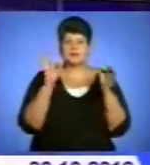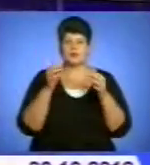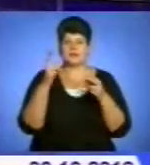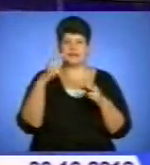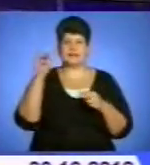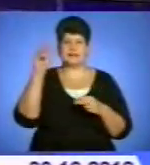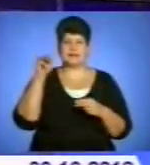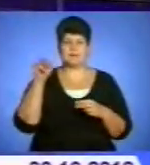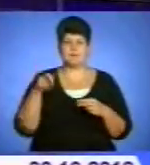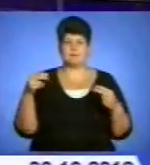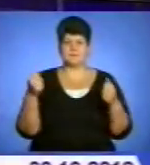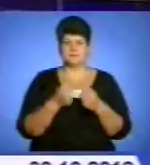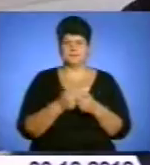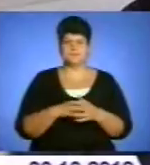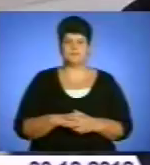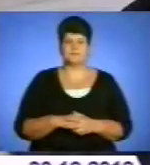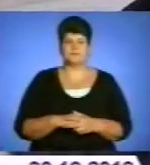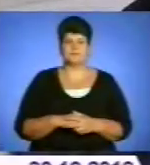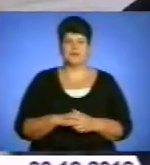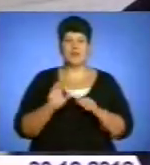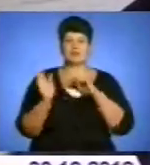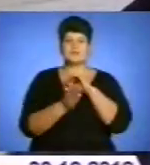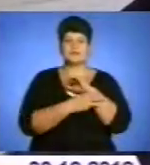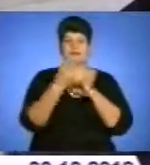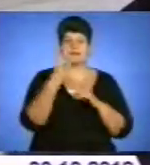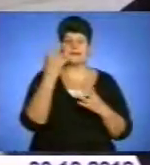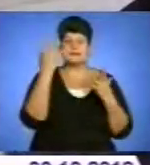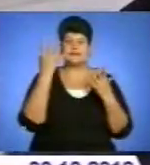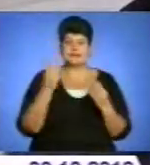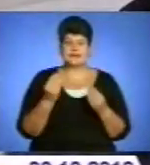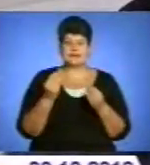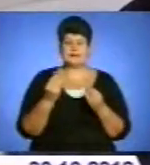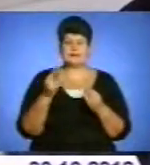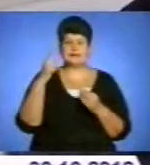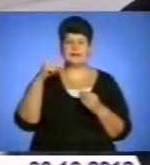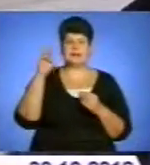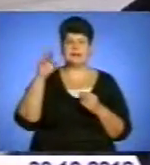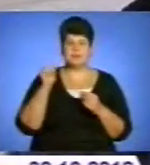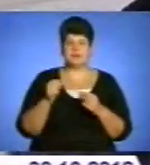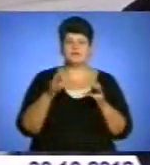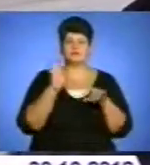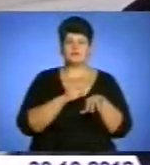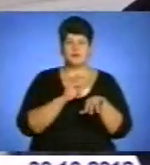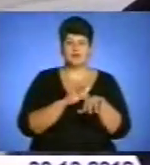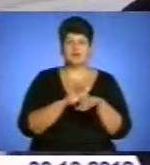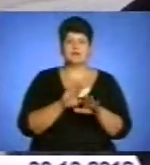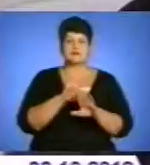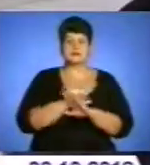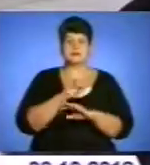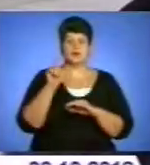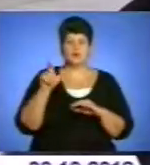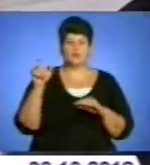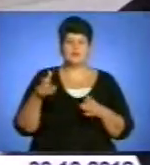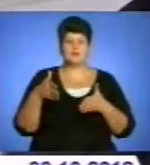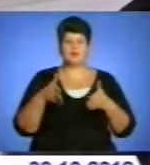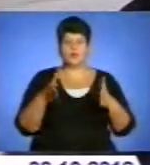повідомляють працівники ДАІ. З останніх три дні ДТР пригод з потерпілими, про яких би потерпіли або загинули люди, на